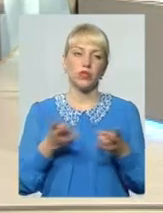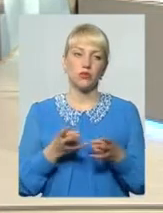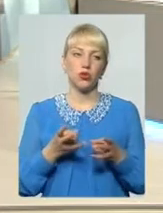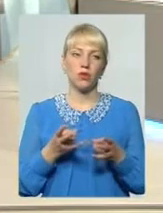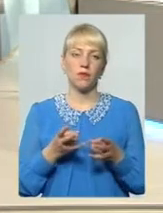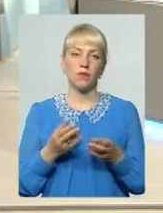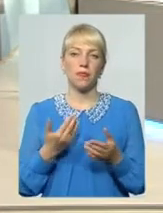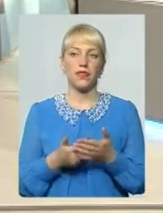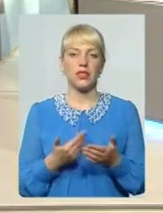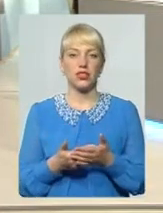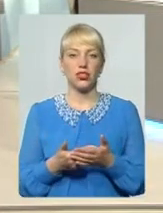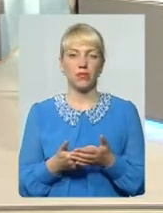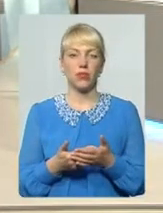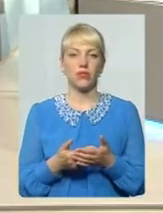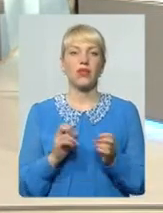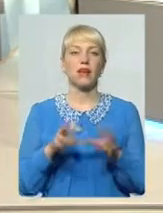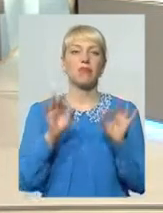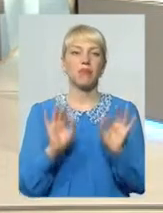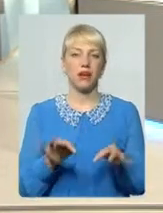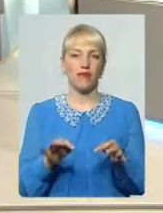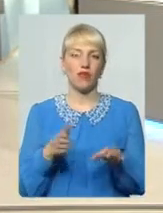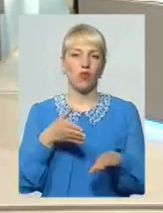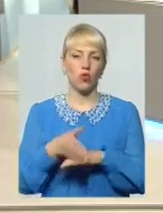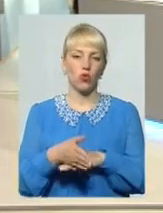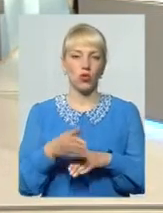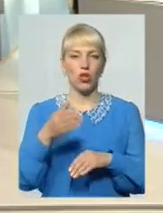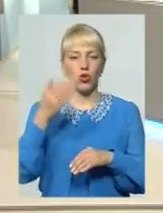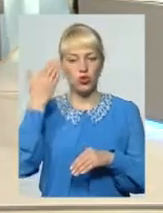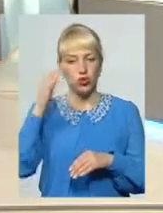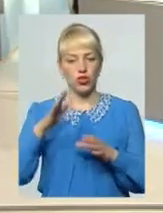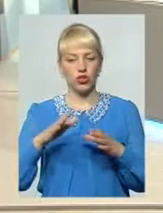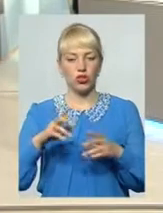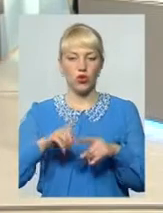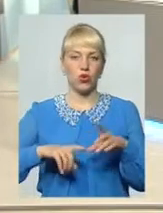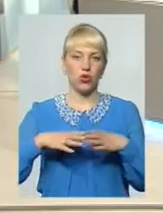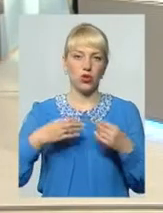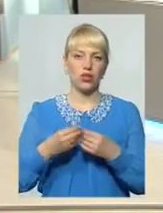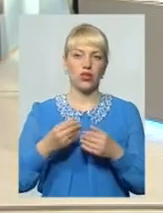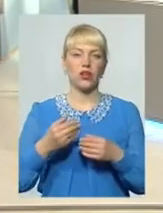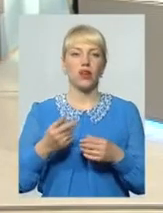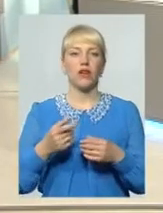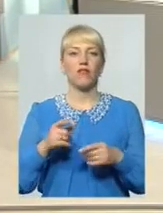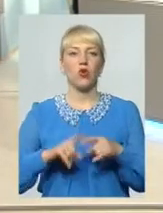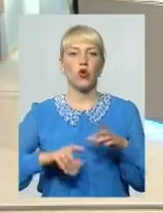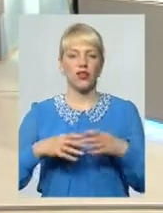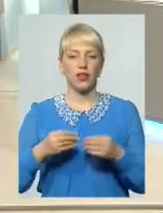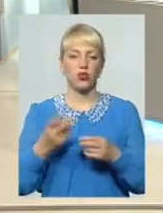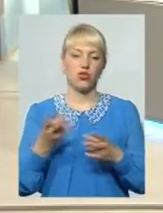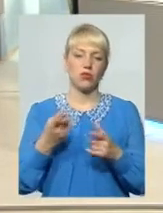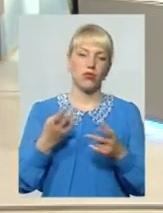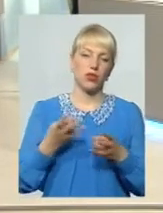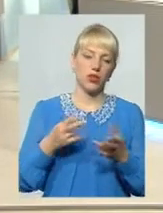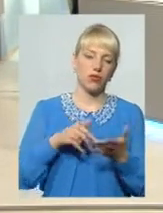скажімо, як правильно входити чужій людині в родину Чи потрібно входити чужим працівникам,